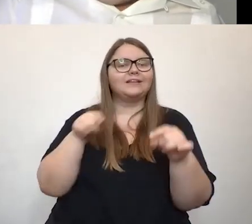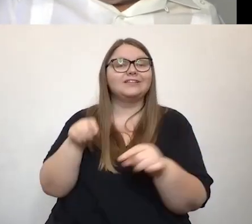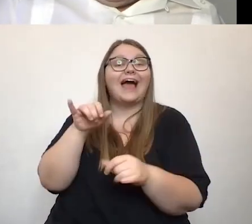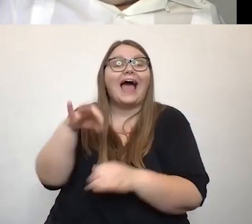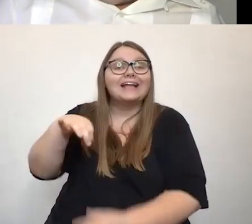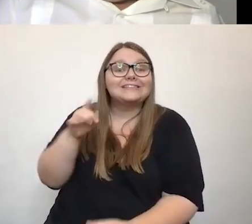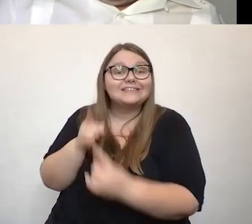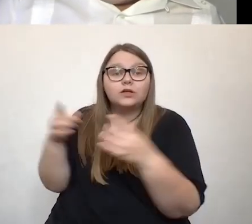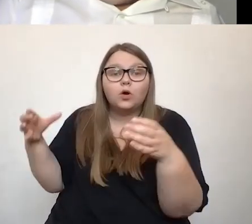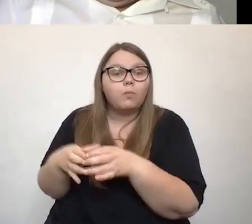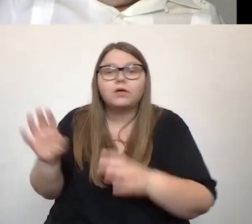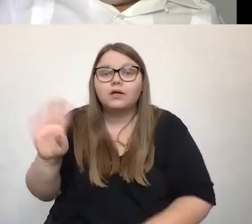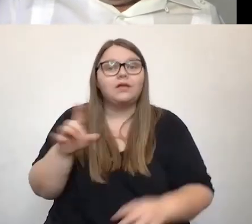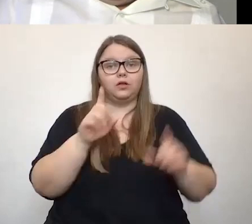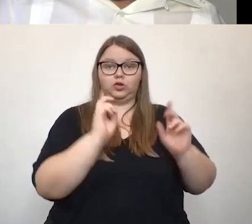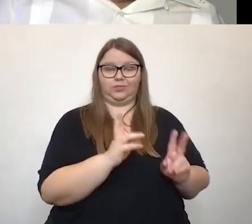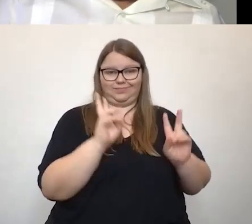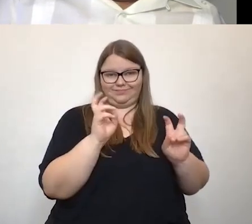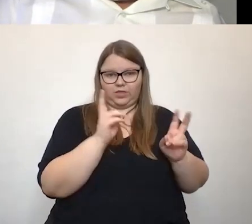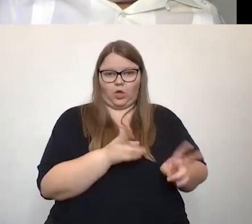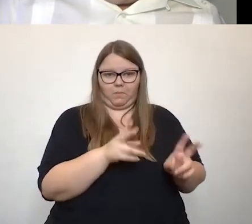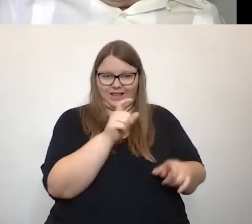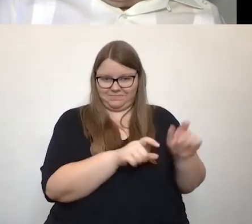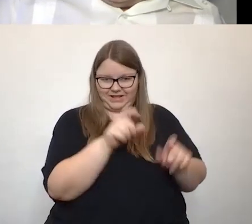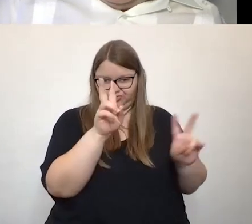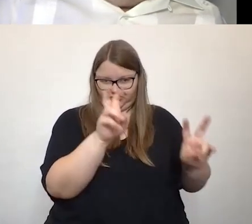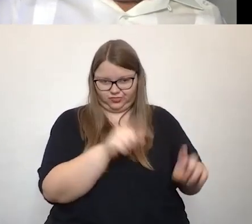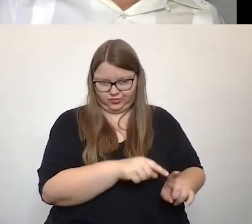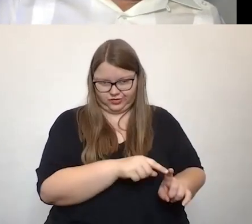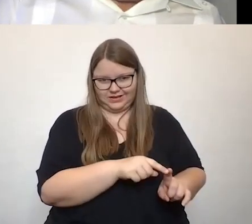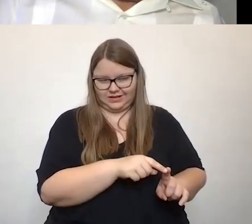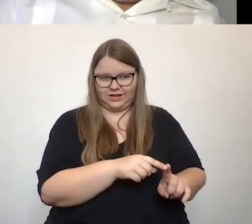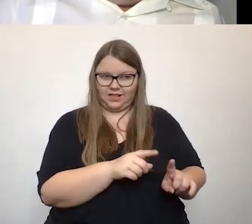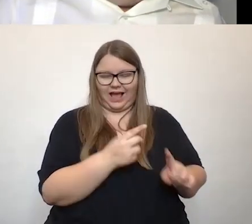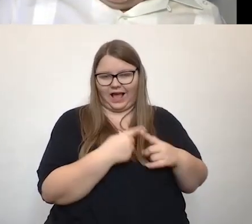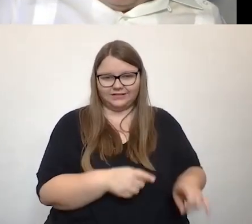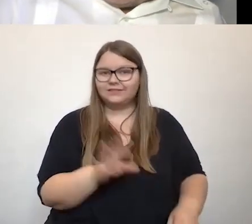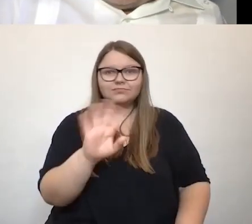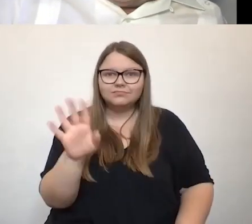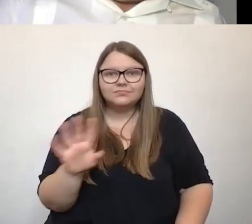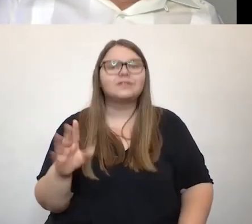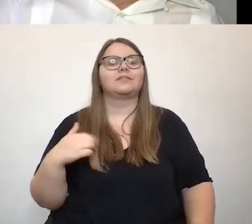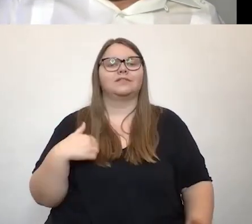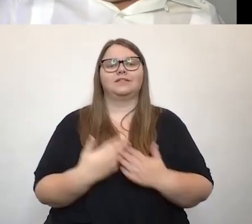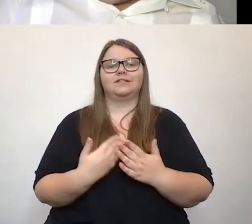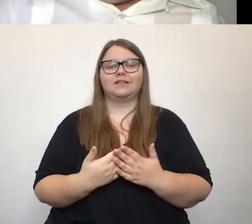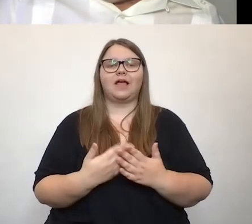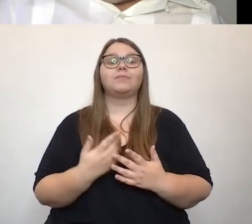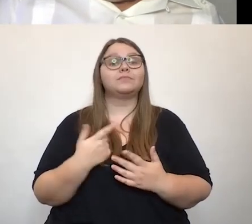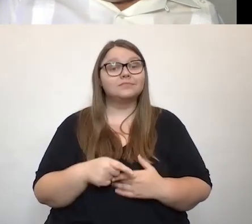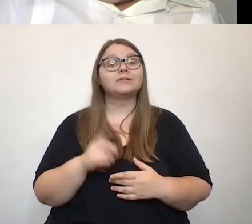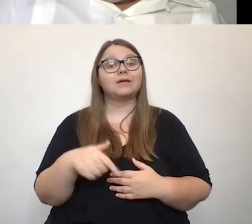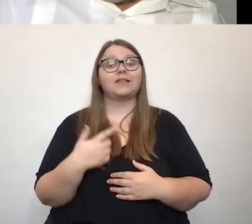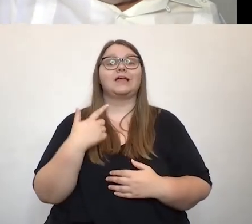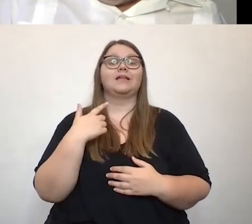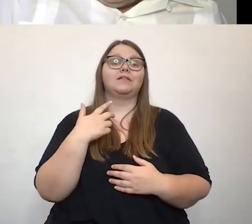normale Menschen, Anführungszeichen, eben haben. Das heißt, wenn man sich vergeben, wer sich das also, wir haben 18,2 Millionen Menschen